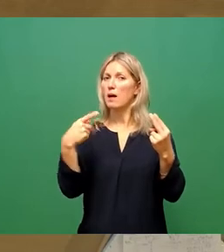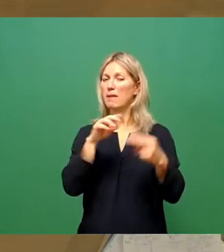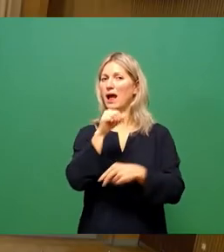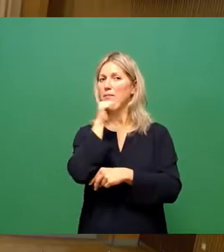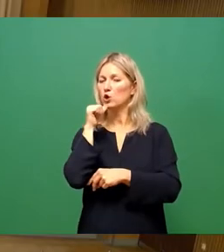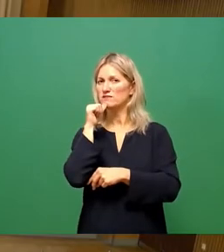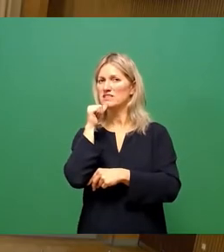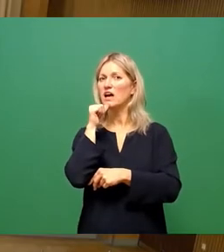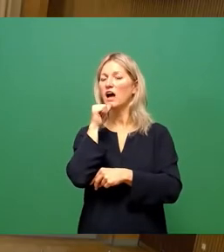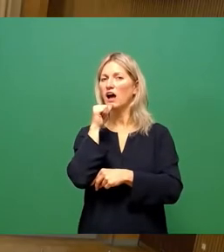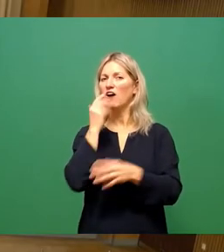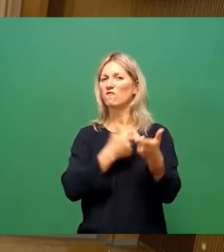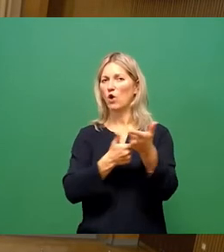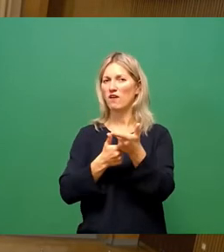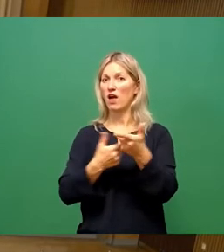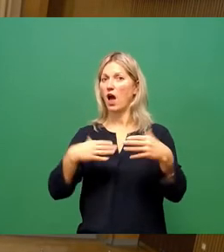Danke.